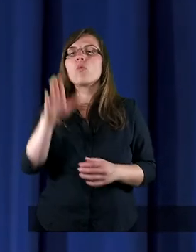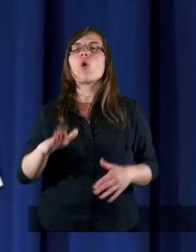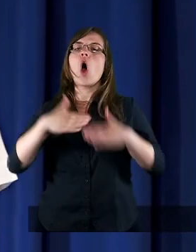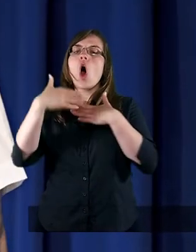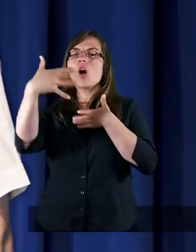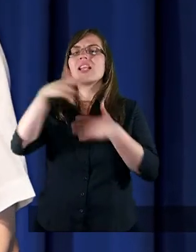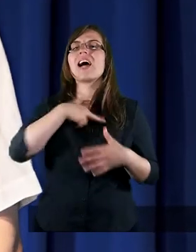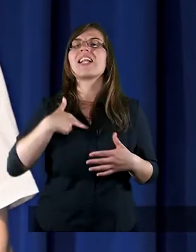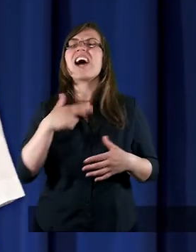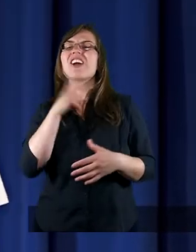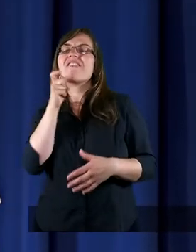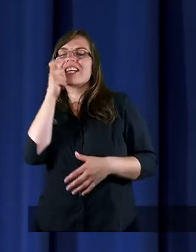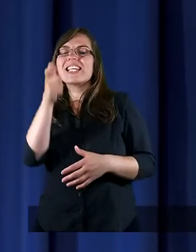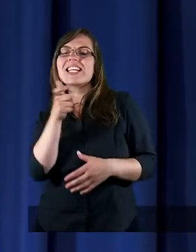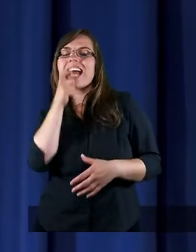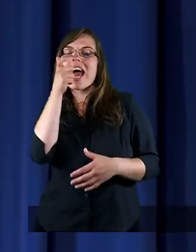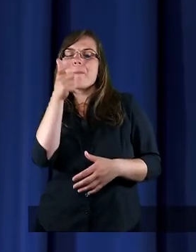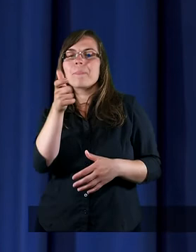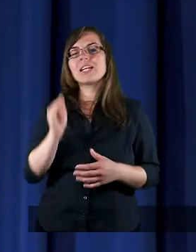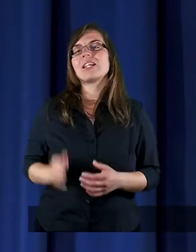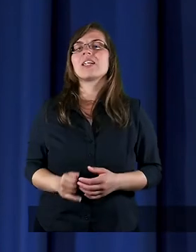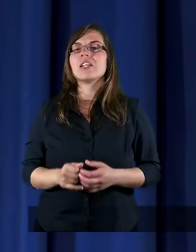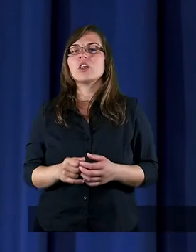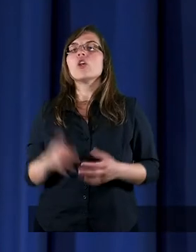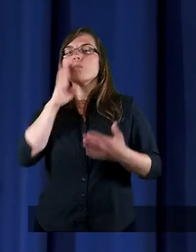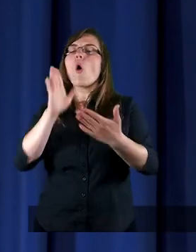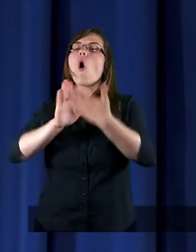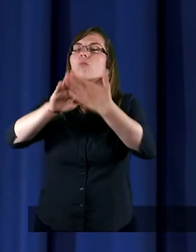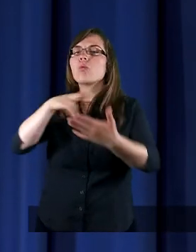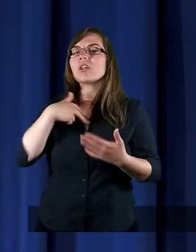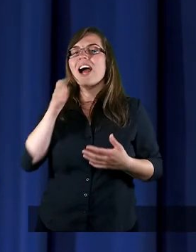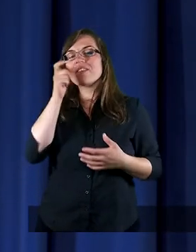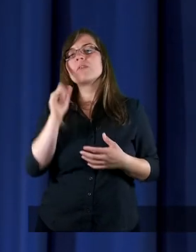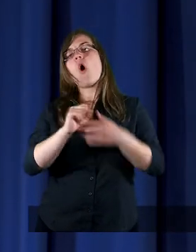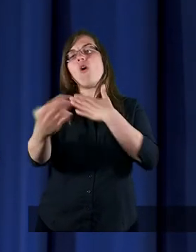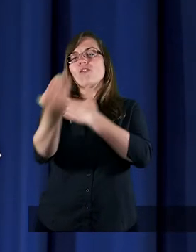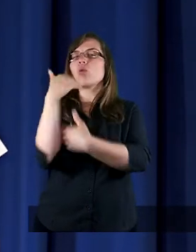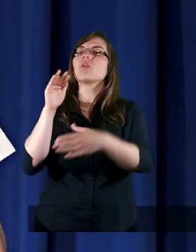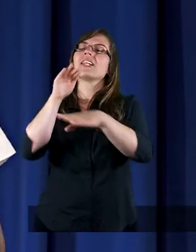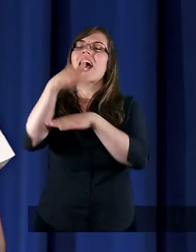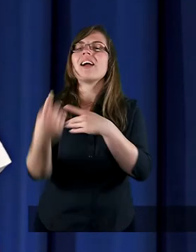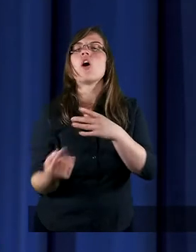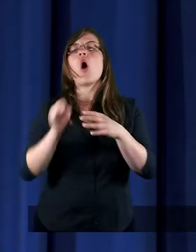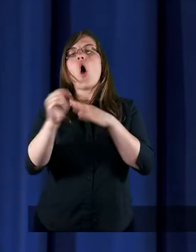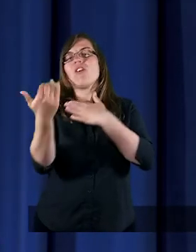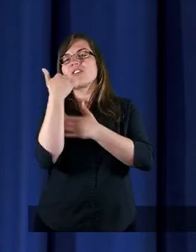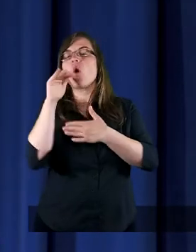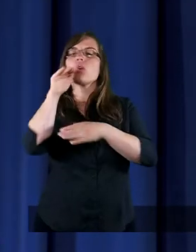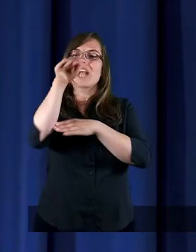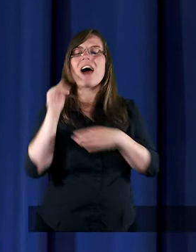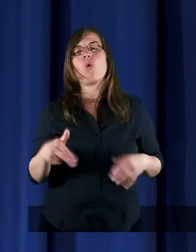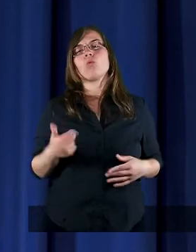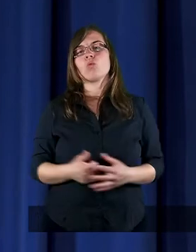oddalił nasze występki jak oddala się wschód od zachodu czy zachód od wschodu.